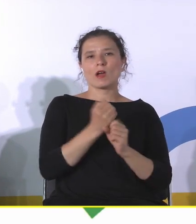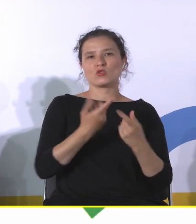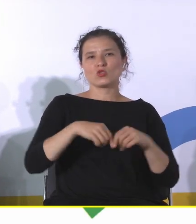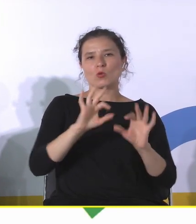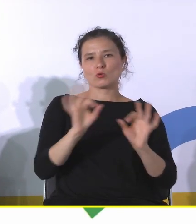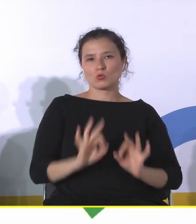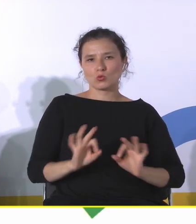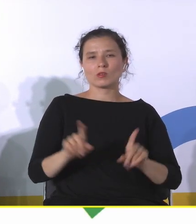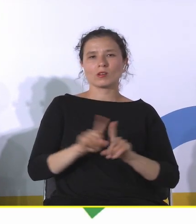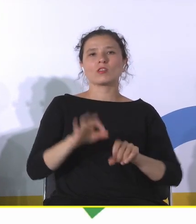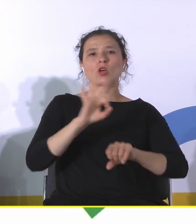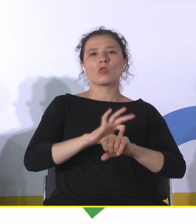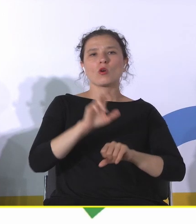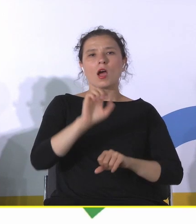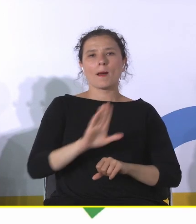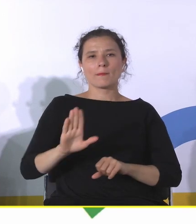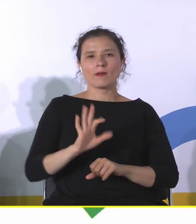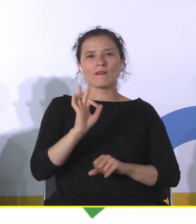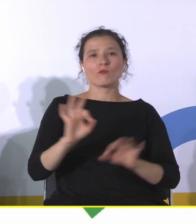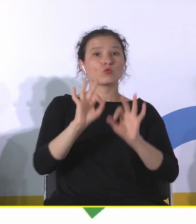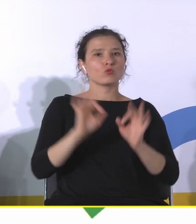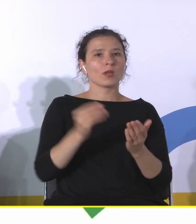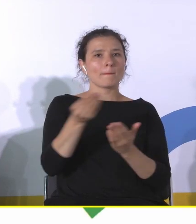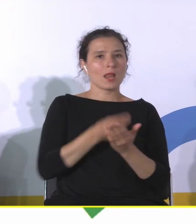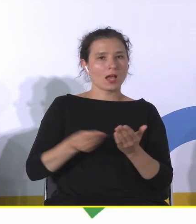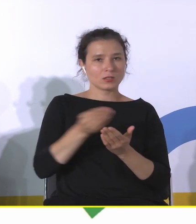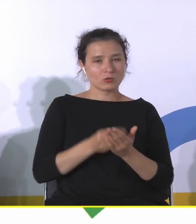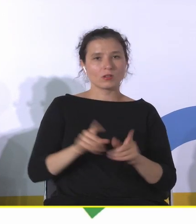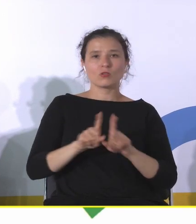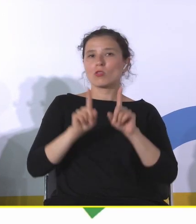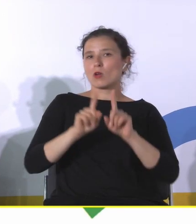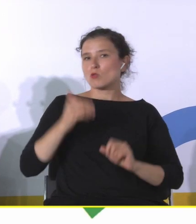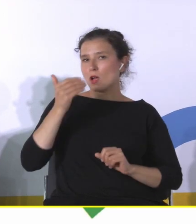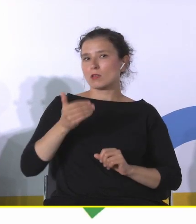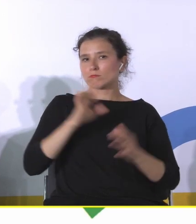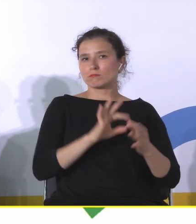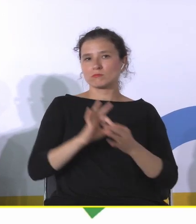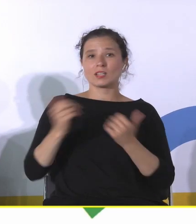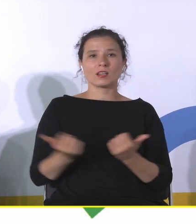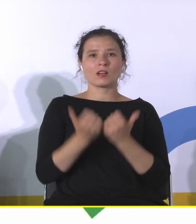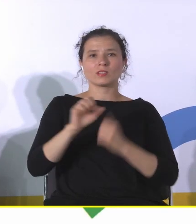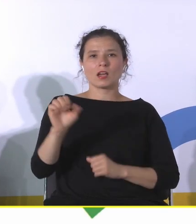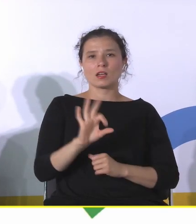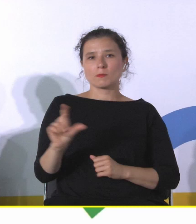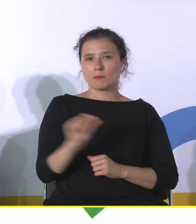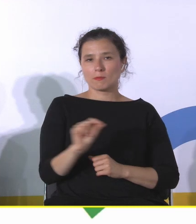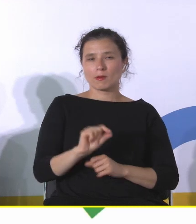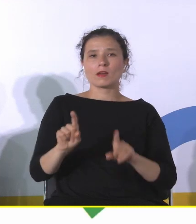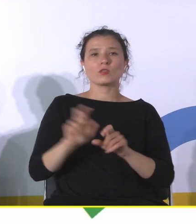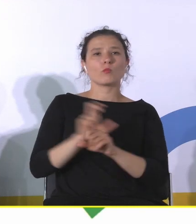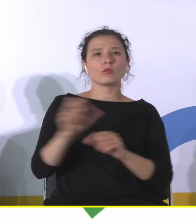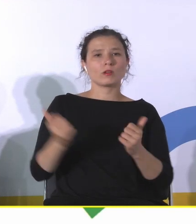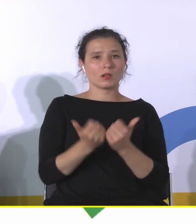doktorem habilitowanym sztuk plastycznych, nauczycielem akademickim związanym z krakowską ASPS, z Politechniką Krakowską.